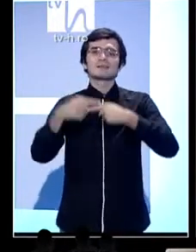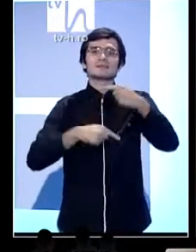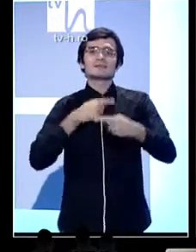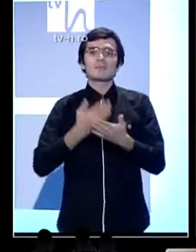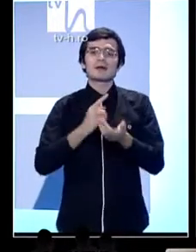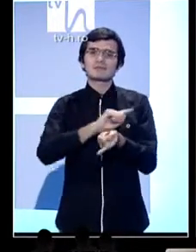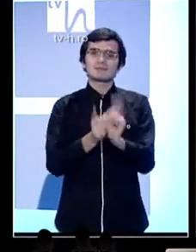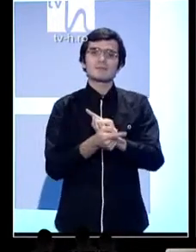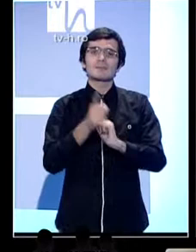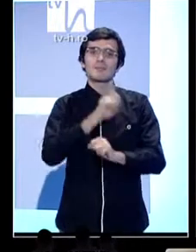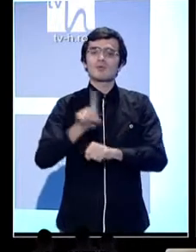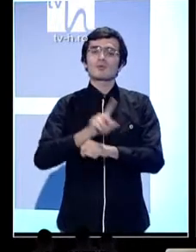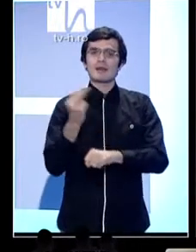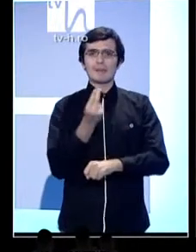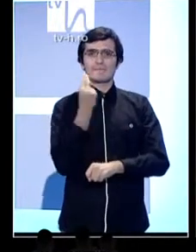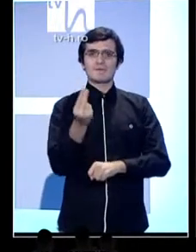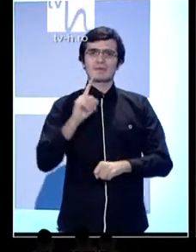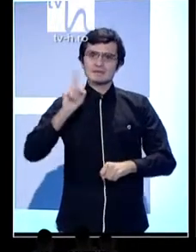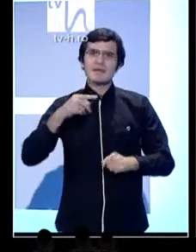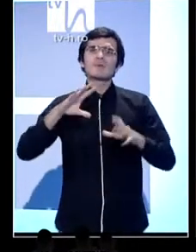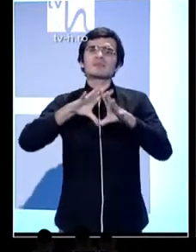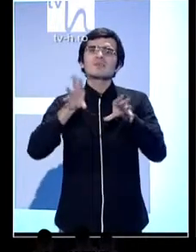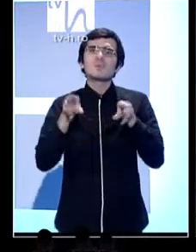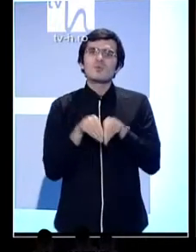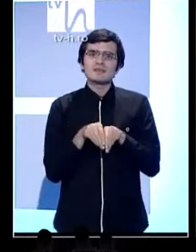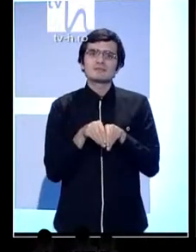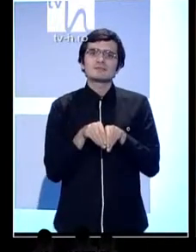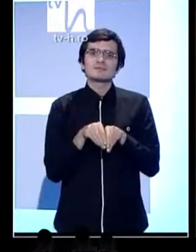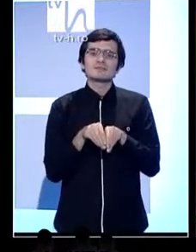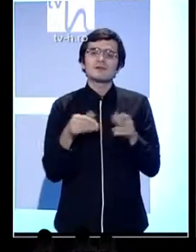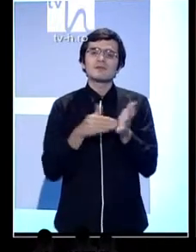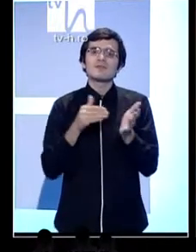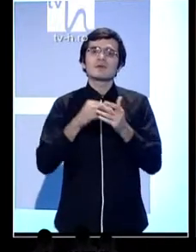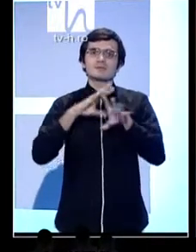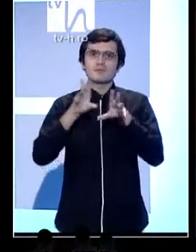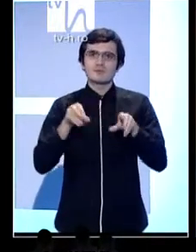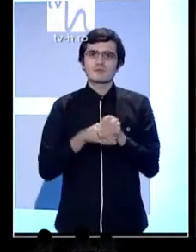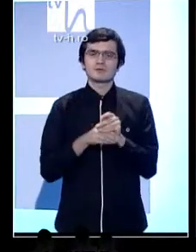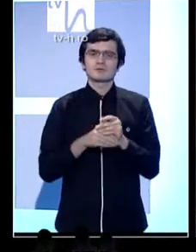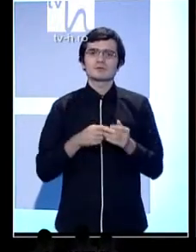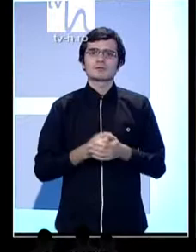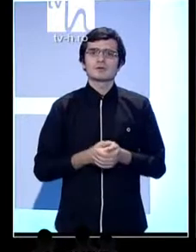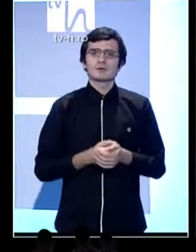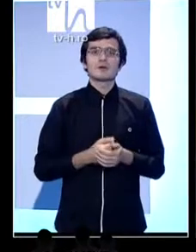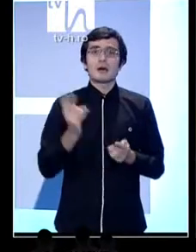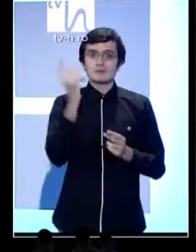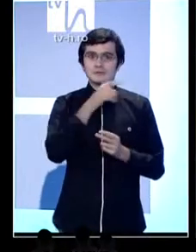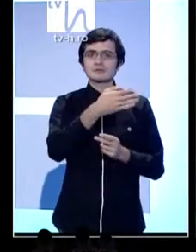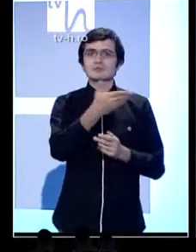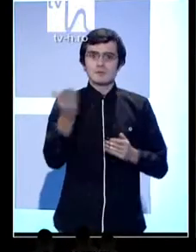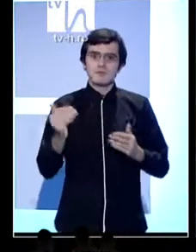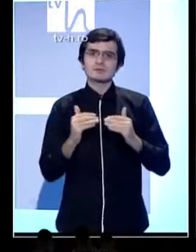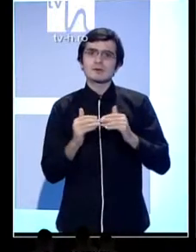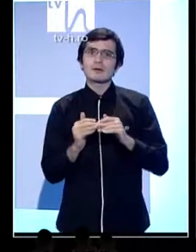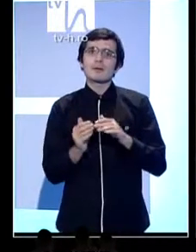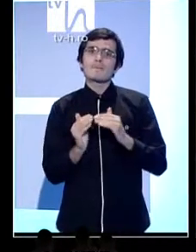noi trebuie să fim uniți. Dom'le, motorul ăla cu apă, focul rece, toate astea, invenția asta. Dar am înțeles că dumneavoastră promovați lucrurile astea, de